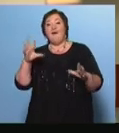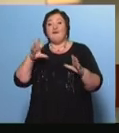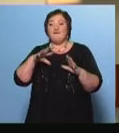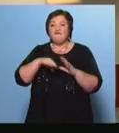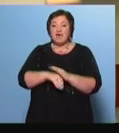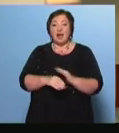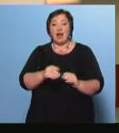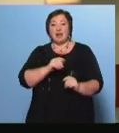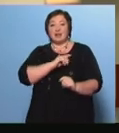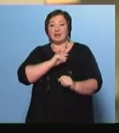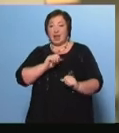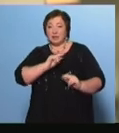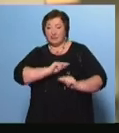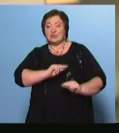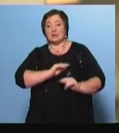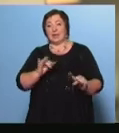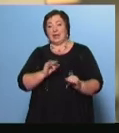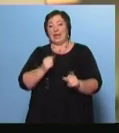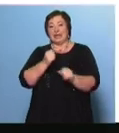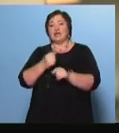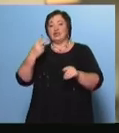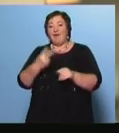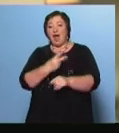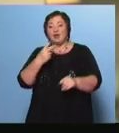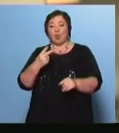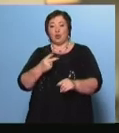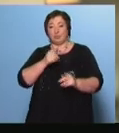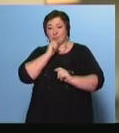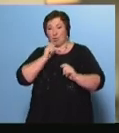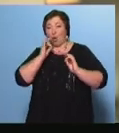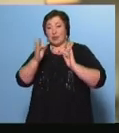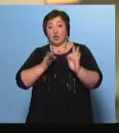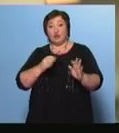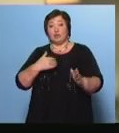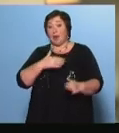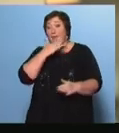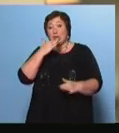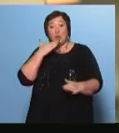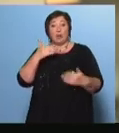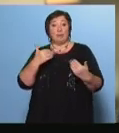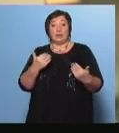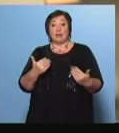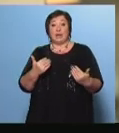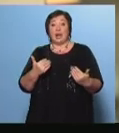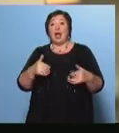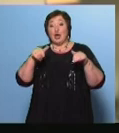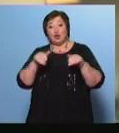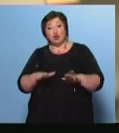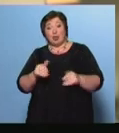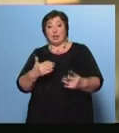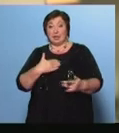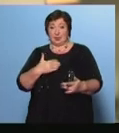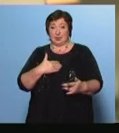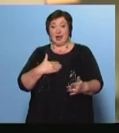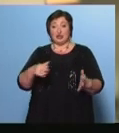И делать это с двойной отдачей Мы вчера только приняли решение уже новое в части там Решение нашего государственного